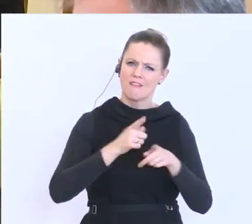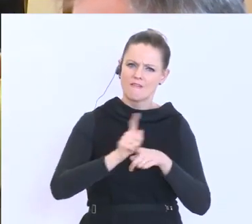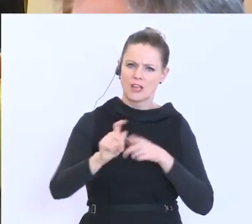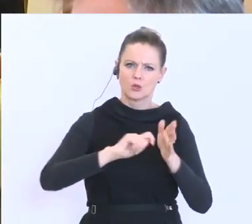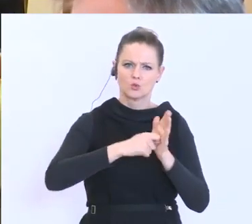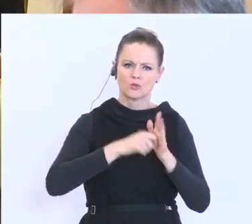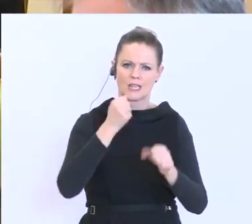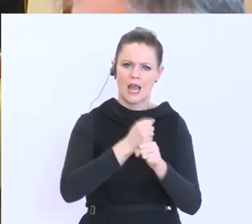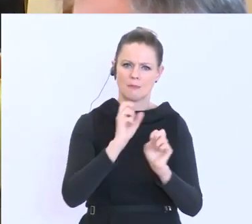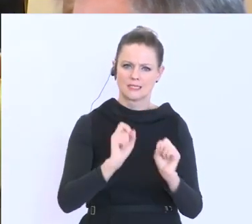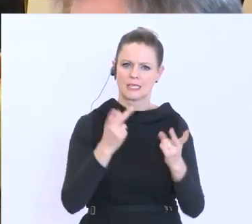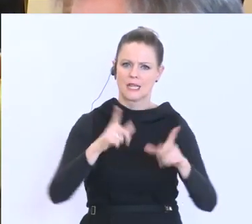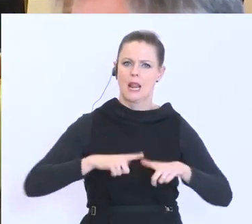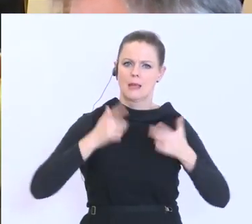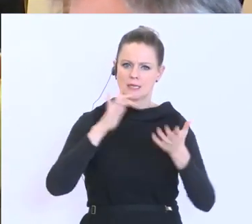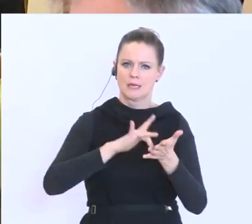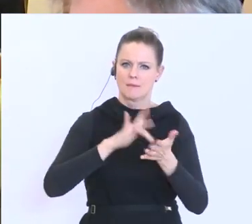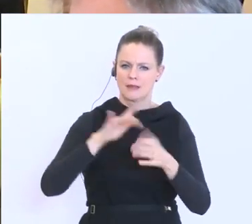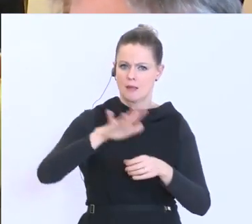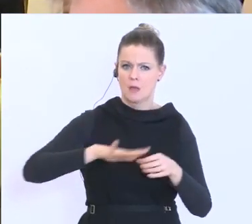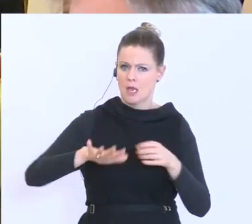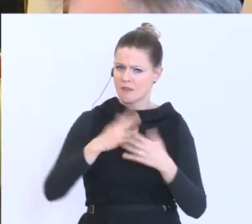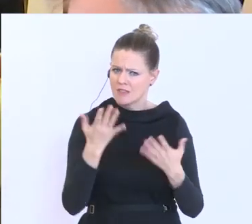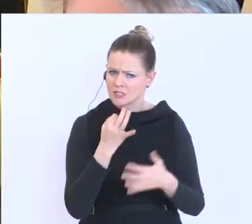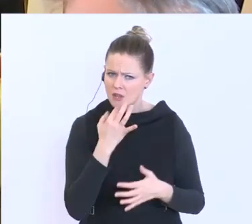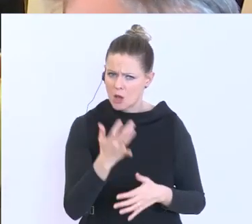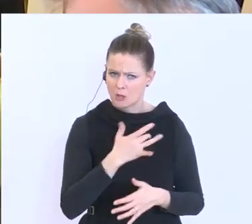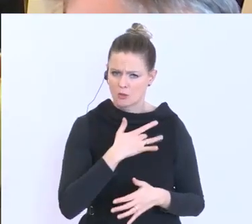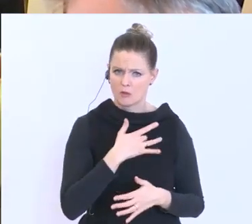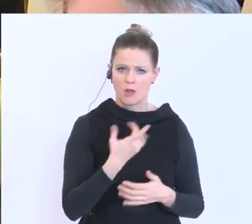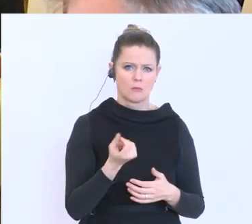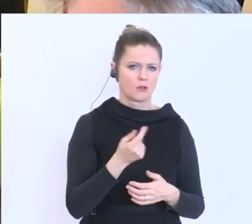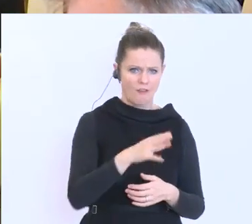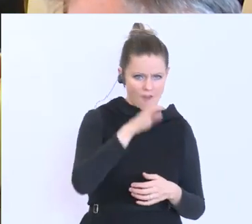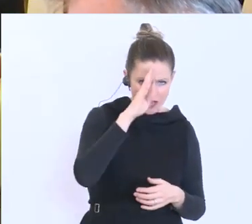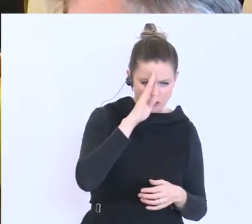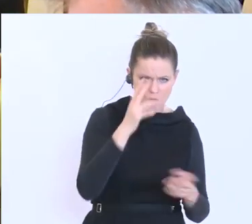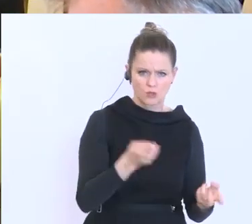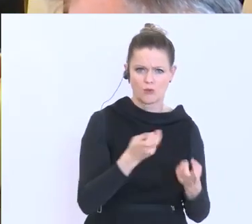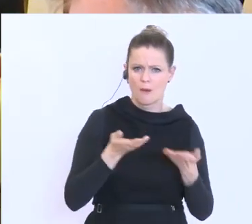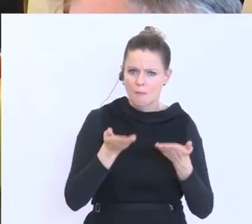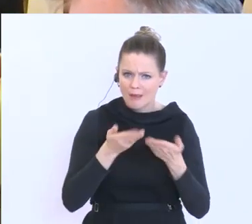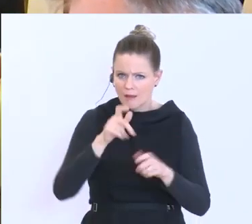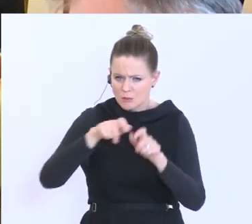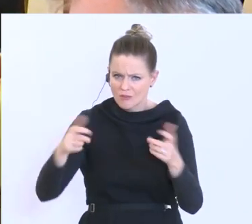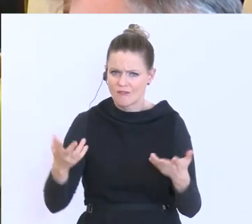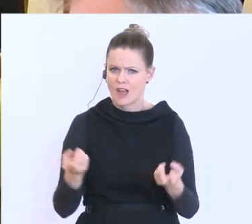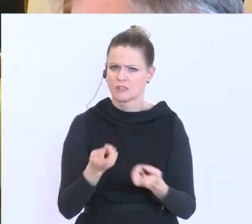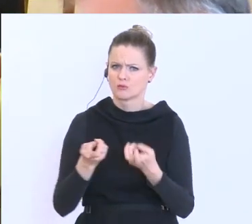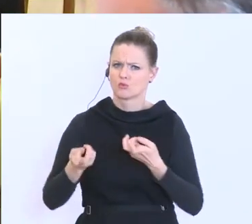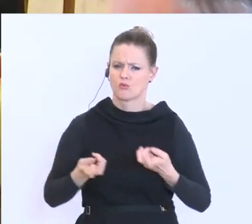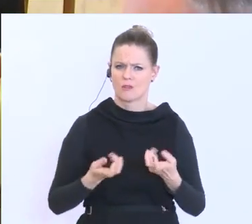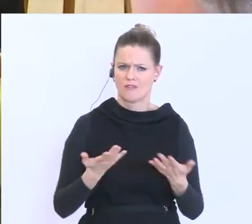Lebensmittelbereich. Worum geht es da vor allem? Also sucht man da vor allem Fleischhauer, Bäcker oder wer ist denn da so quasi